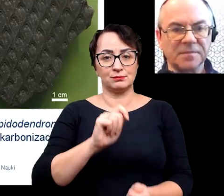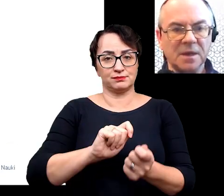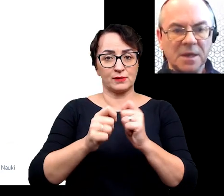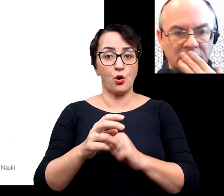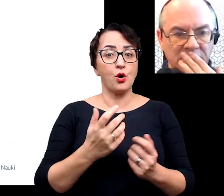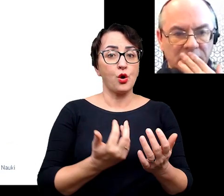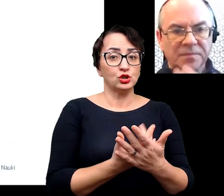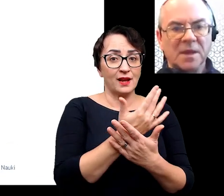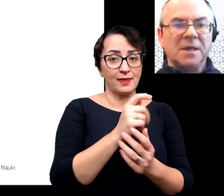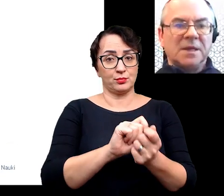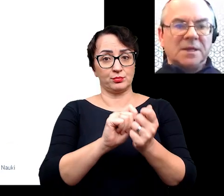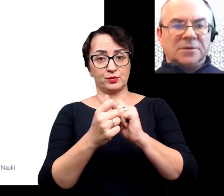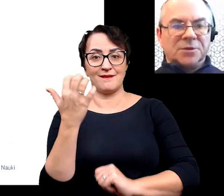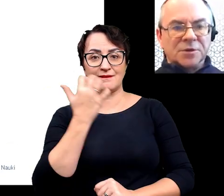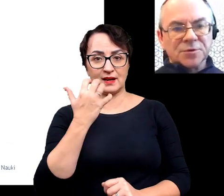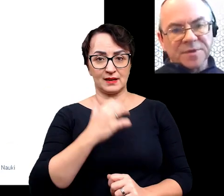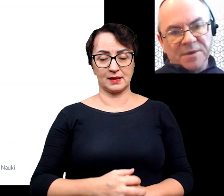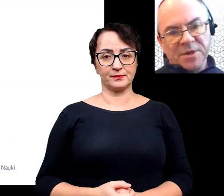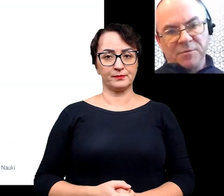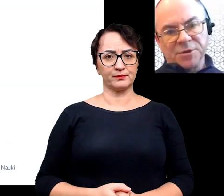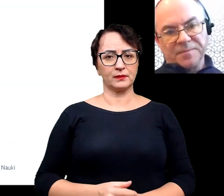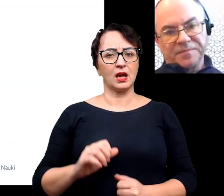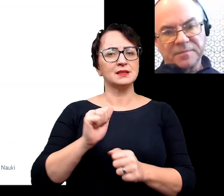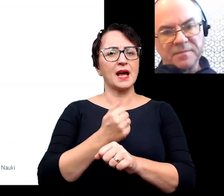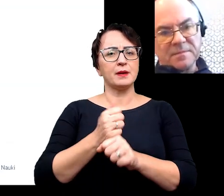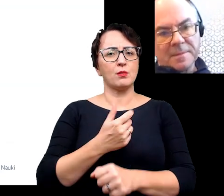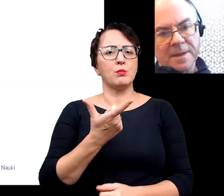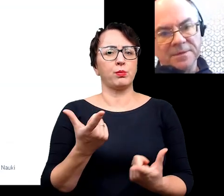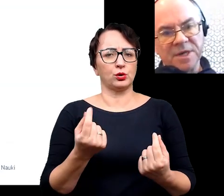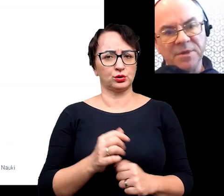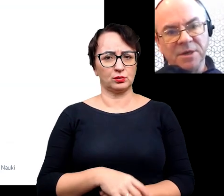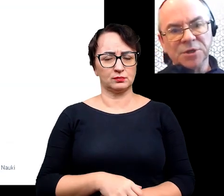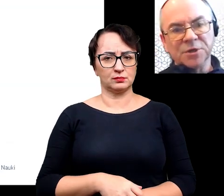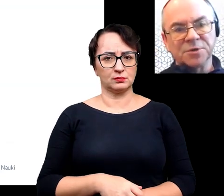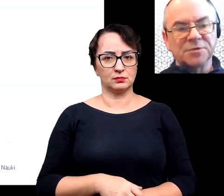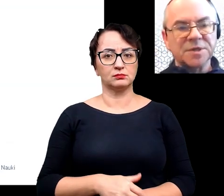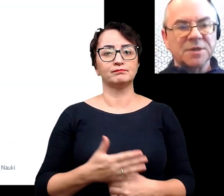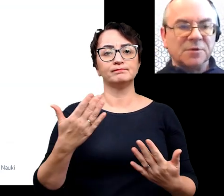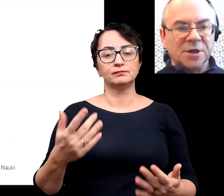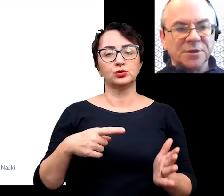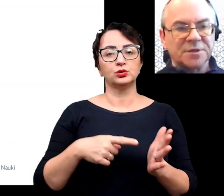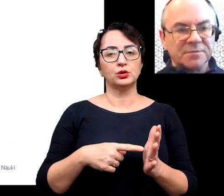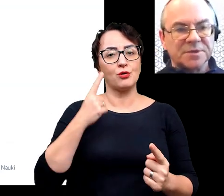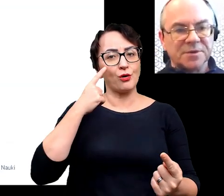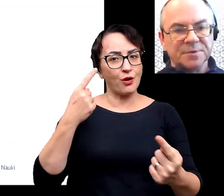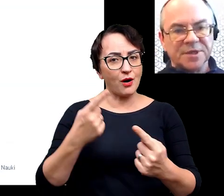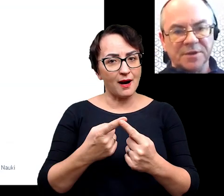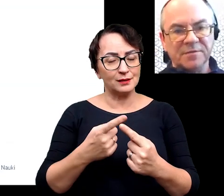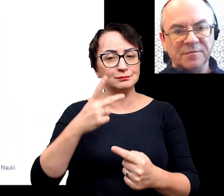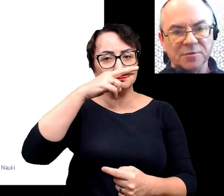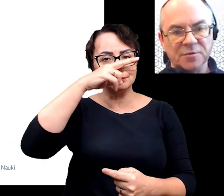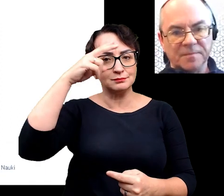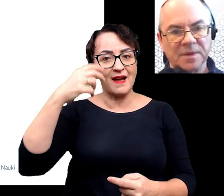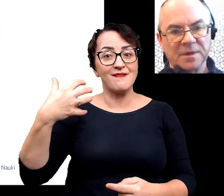roślinnej. Do czego służą skamieniałości? Skamieniałości to przede wszystkim kojarzone są z